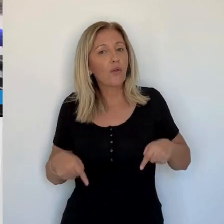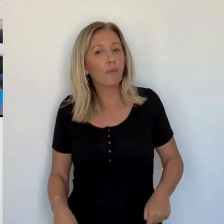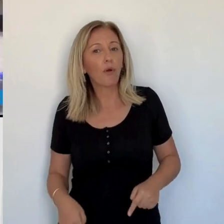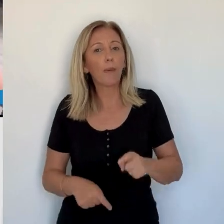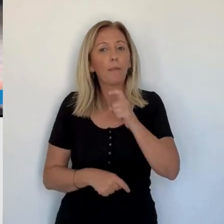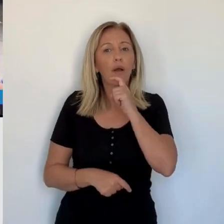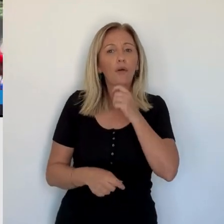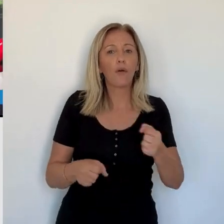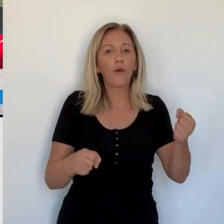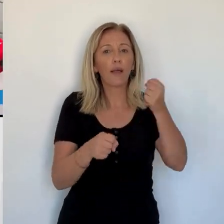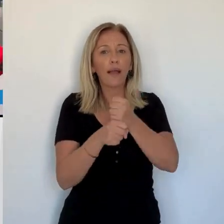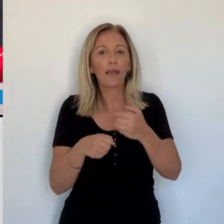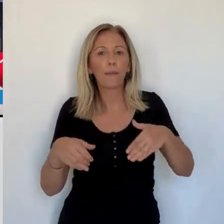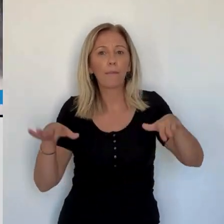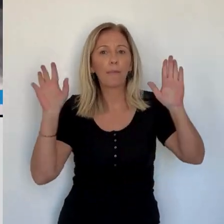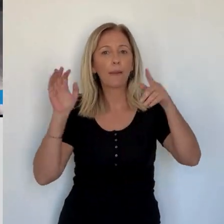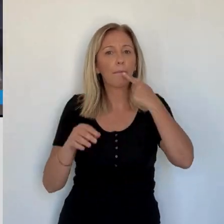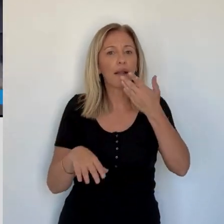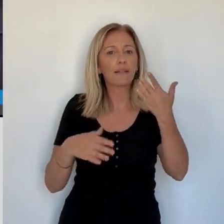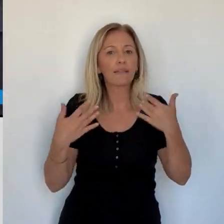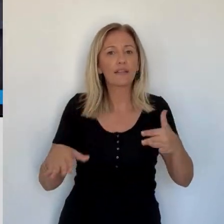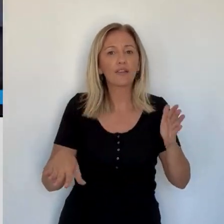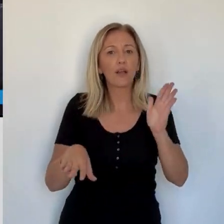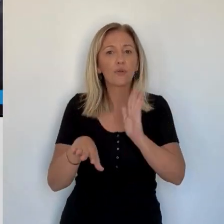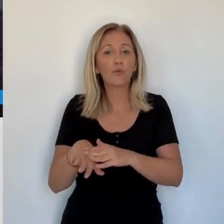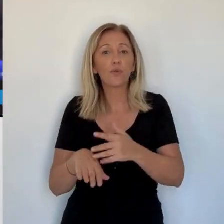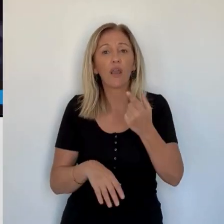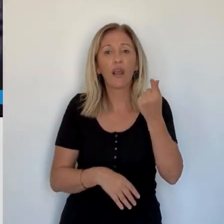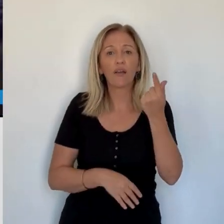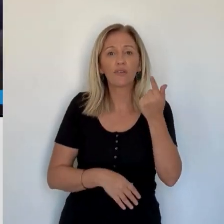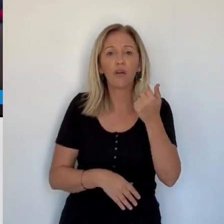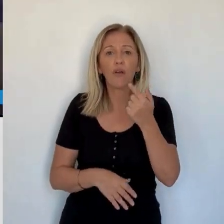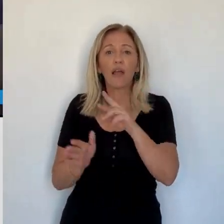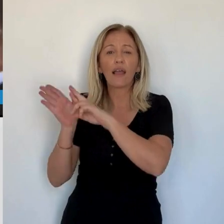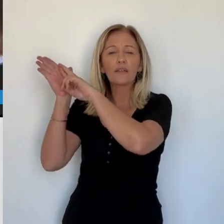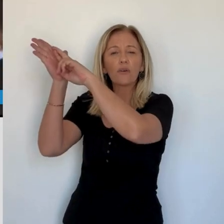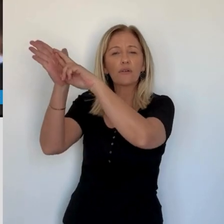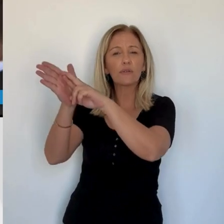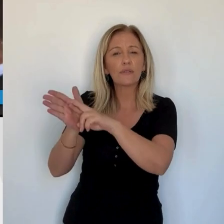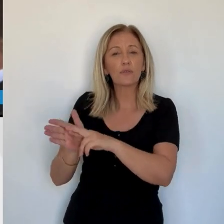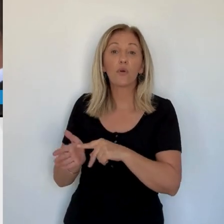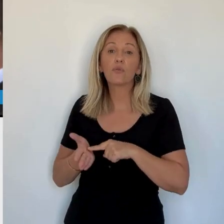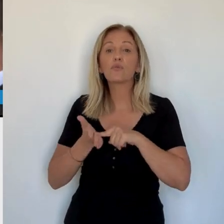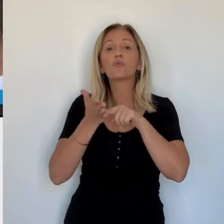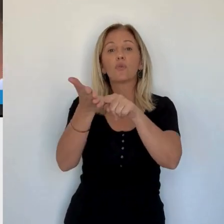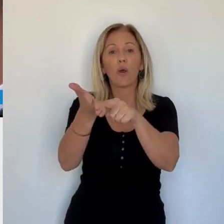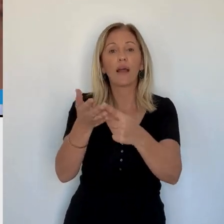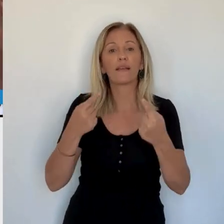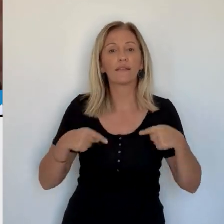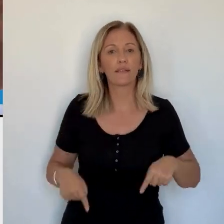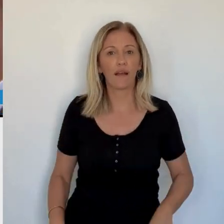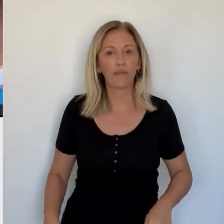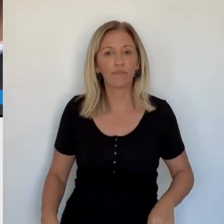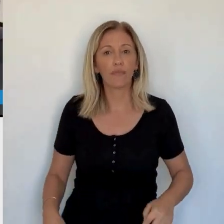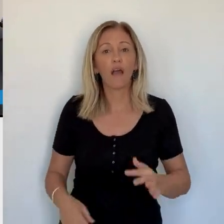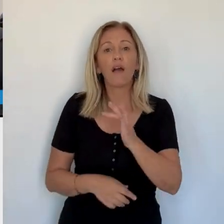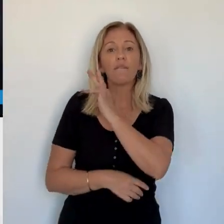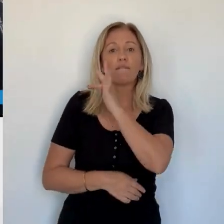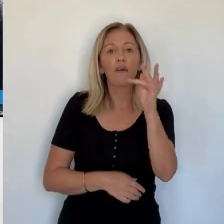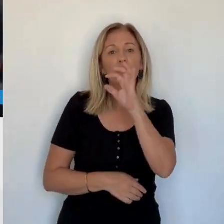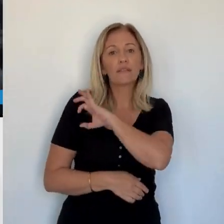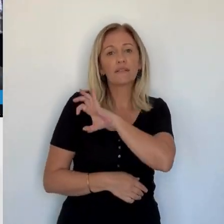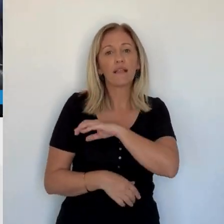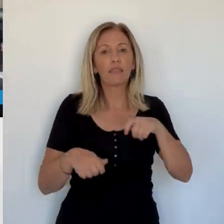Le gouvernement n'est pas encore installé, mais déjà la question de la contribution des régions au budget de l'État est posée. Si le contexte national est à l'austérité,